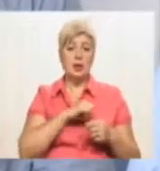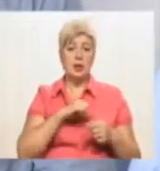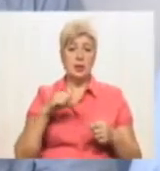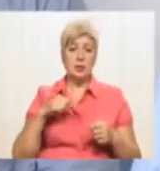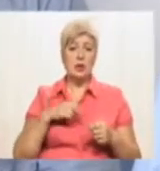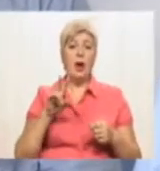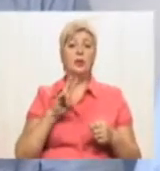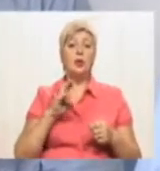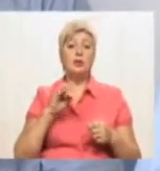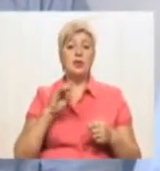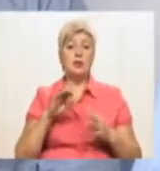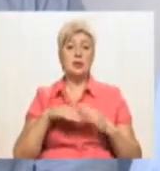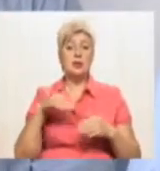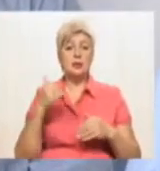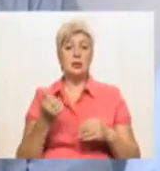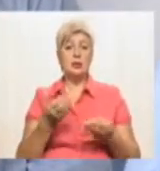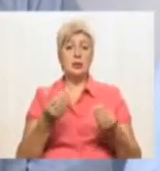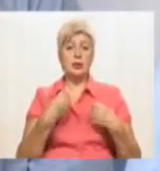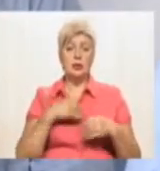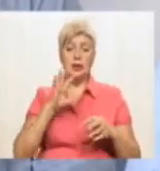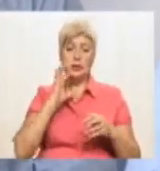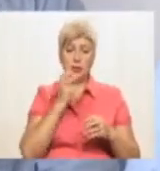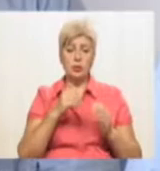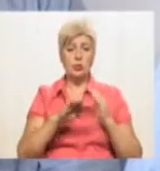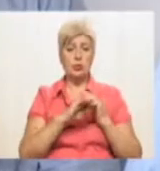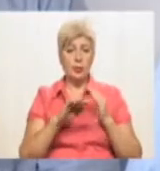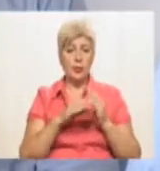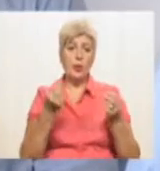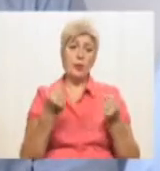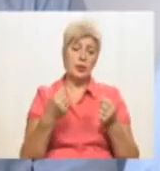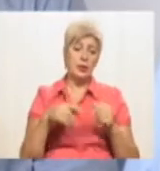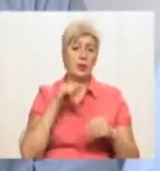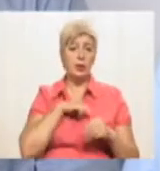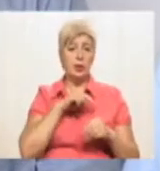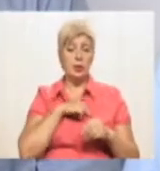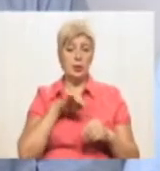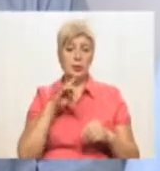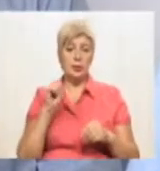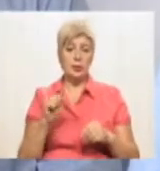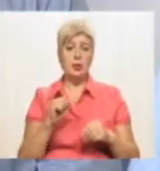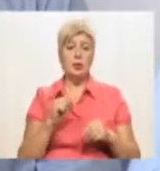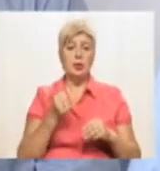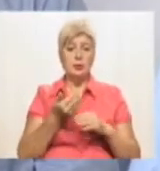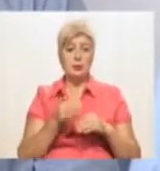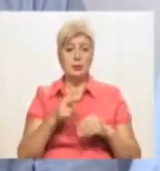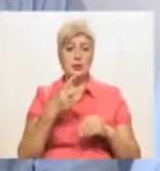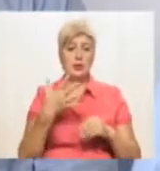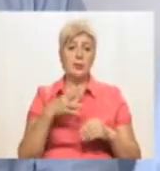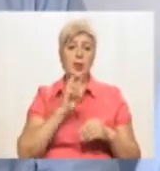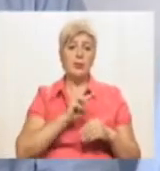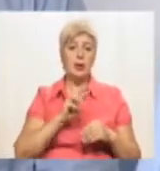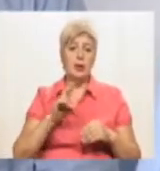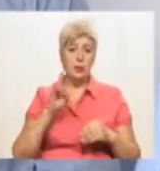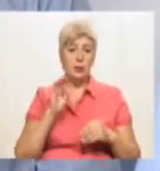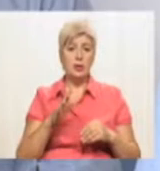норвегська сторона дає серйозну допомогу, в тому числі гуманітарного характеру. Річний вимір – десь 25 млн. Зараз ми так